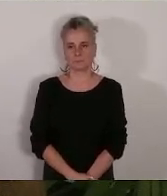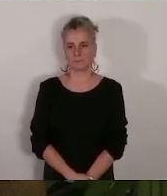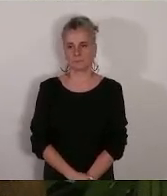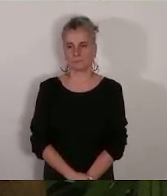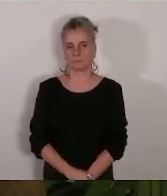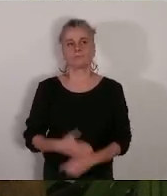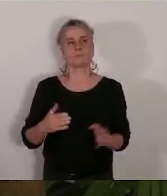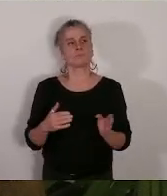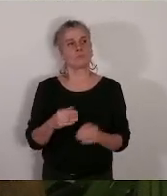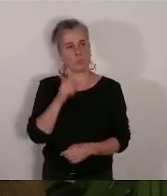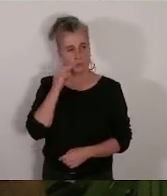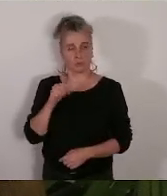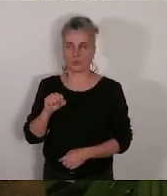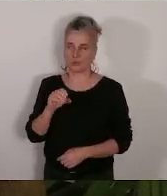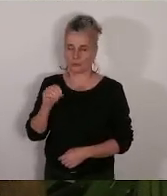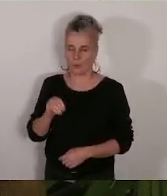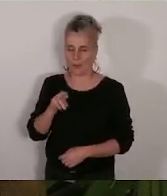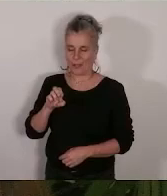Alors, M. Sauré.